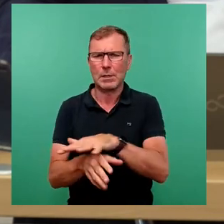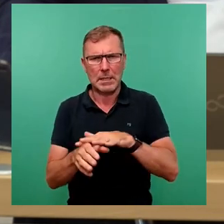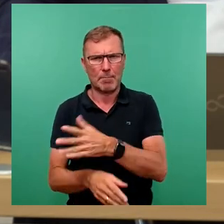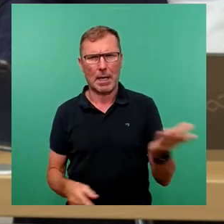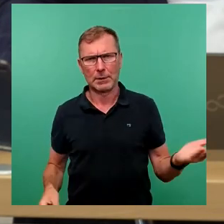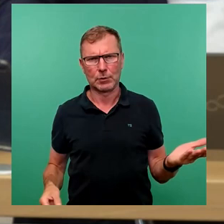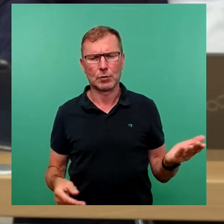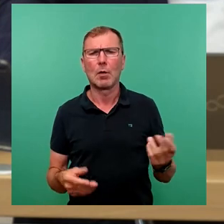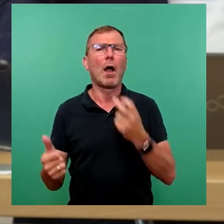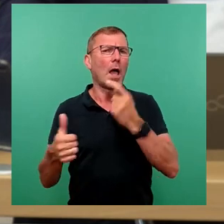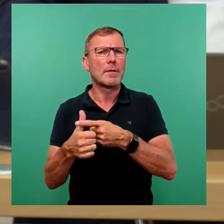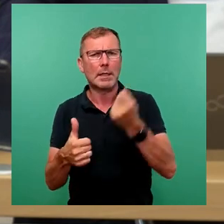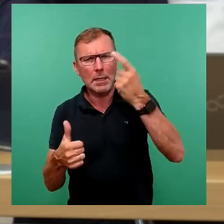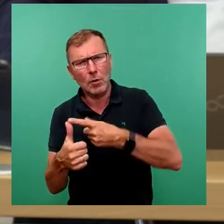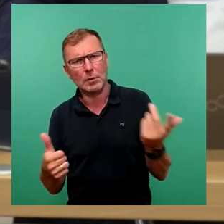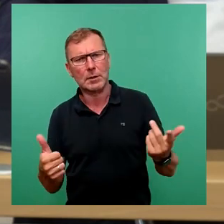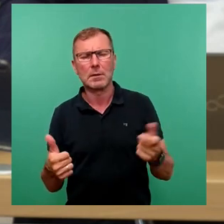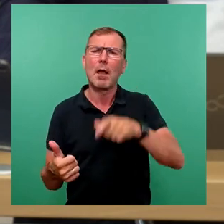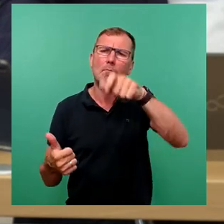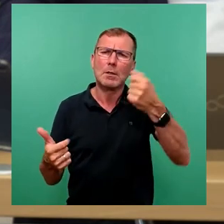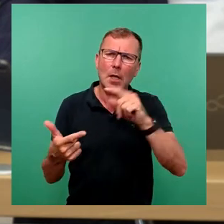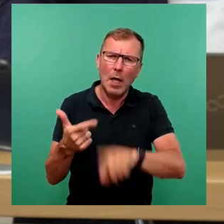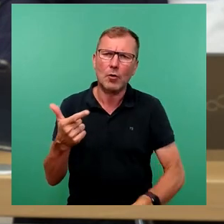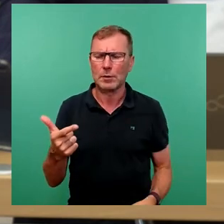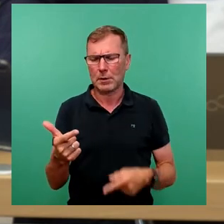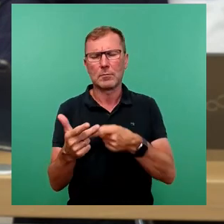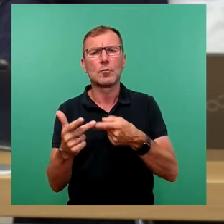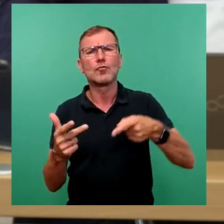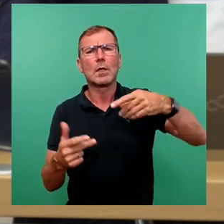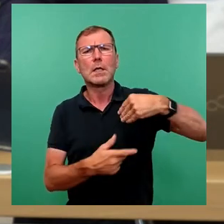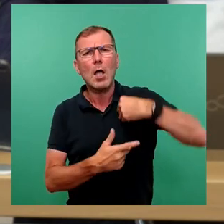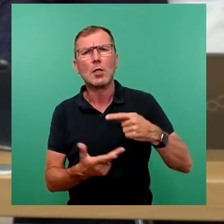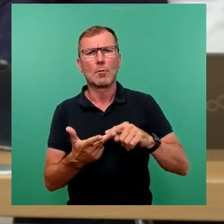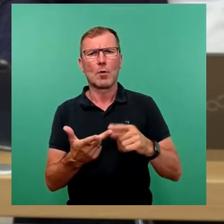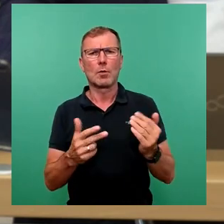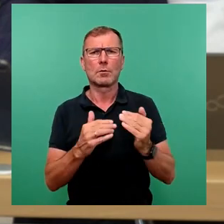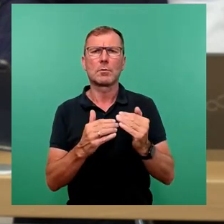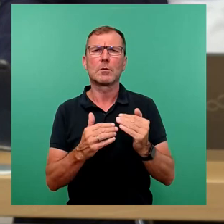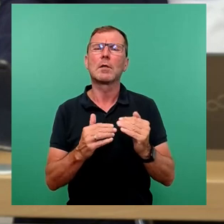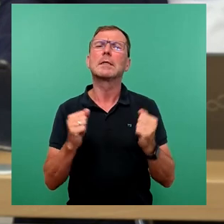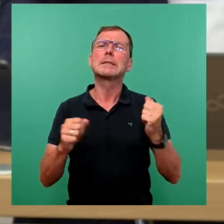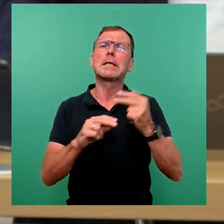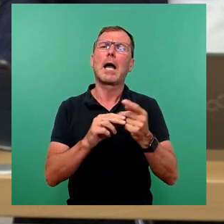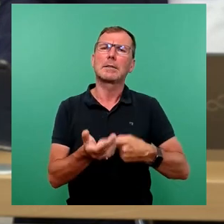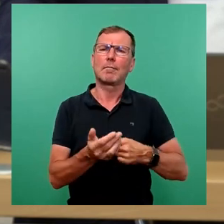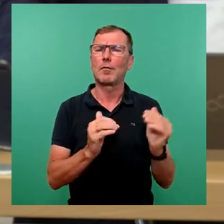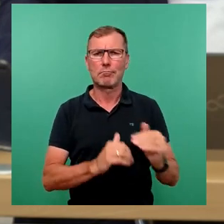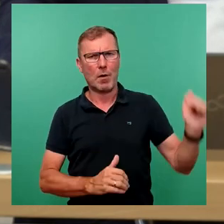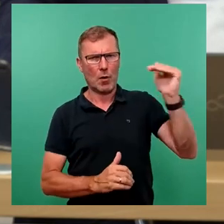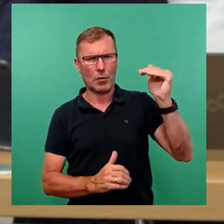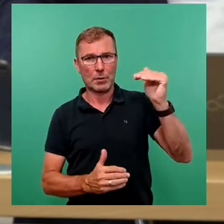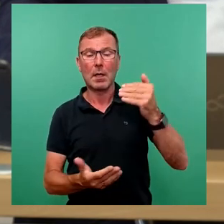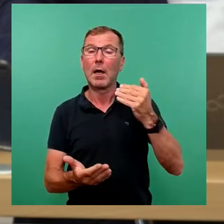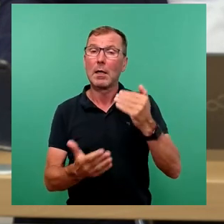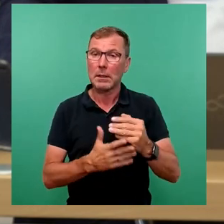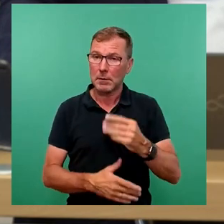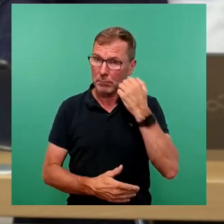Energiekosten, das sind Personalkosten, das sind steigende Gebühren und erhöhte auch Sicherheitsanforderungen. Deswegen erinnere ich